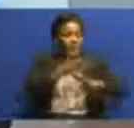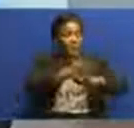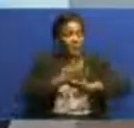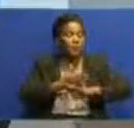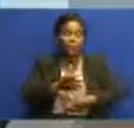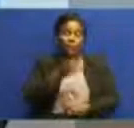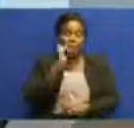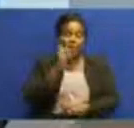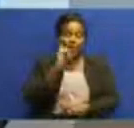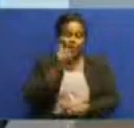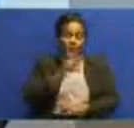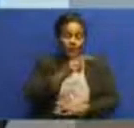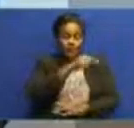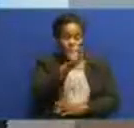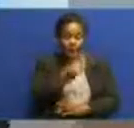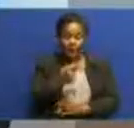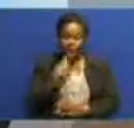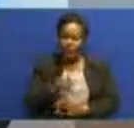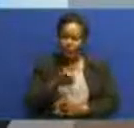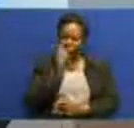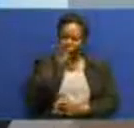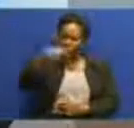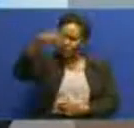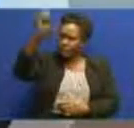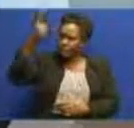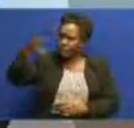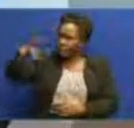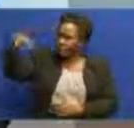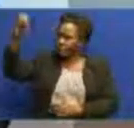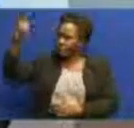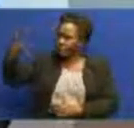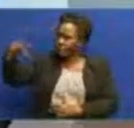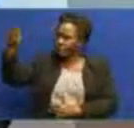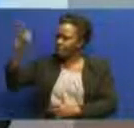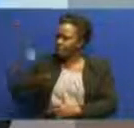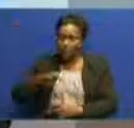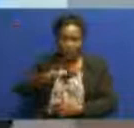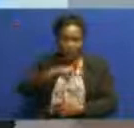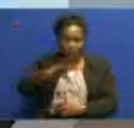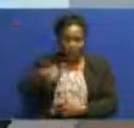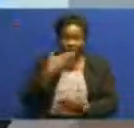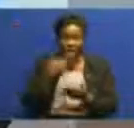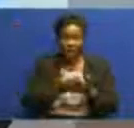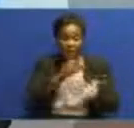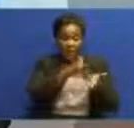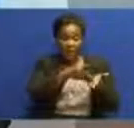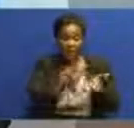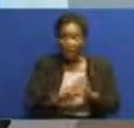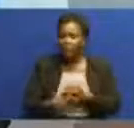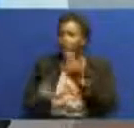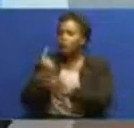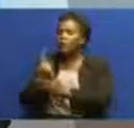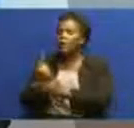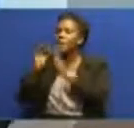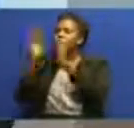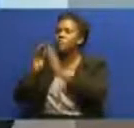kukatika mara kwa mara kwa umeme kwenye baadhi ya mikoa, likiongozo na mkoa daari islam, kumetokana na ubovu wa miyundombinu, ilo